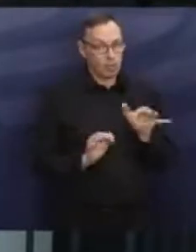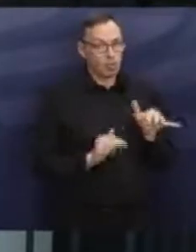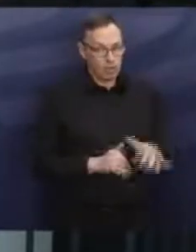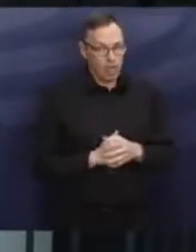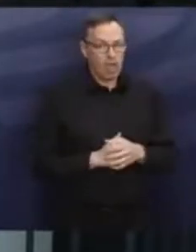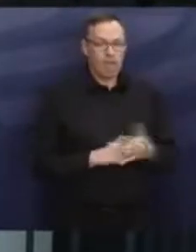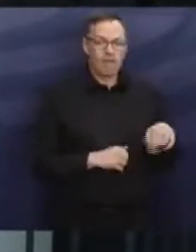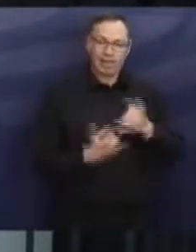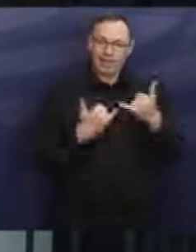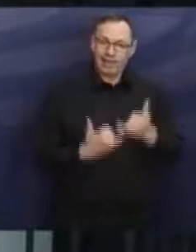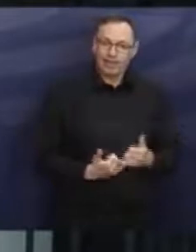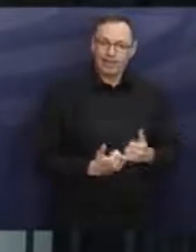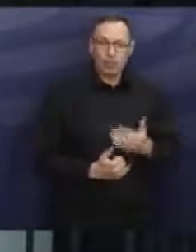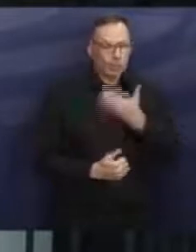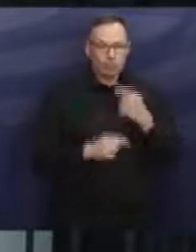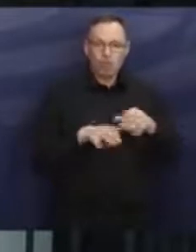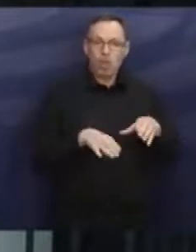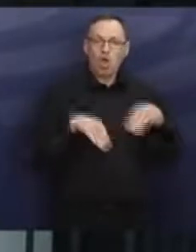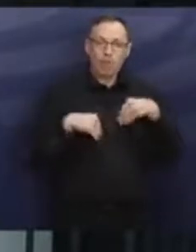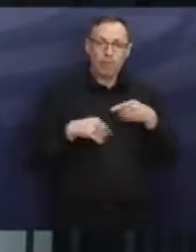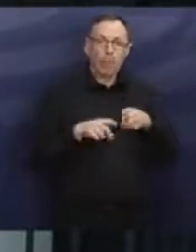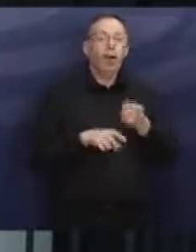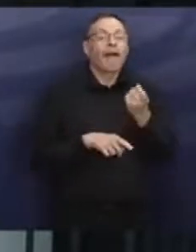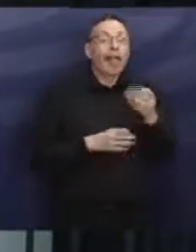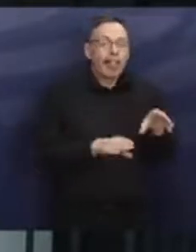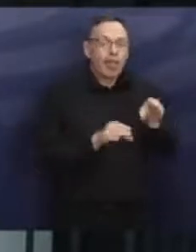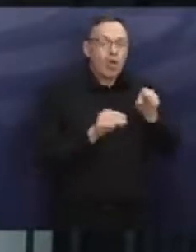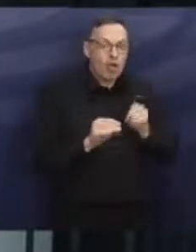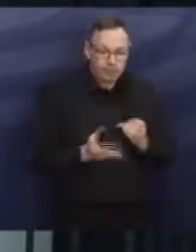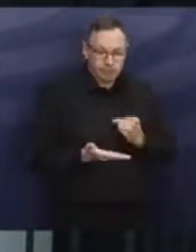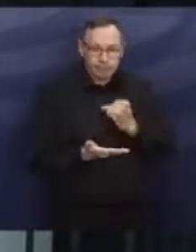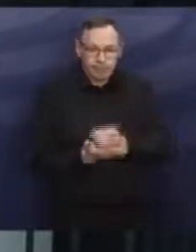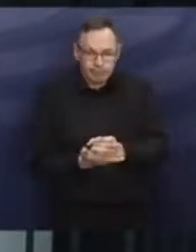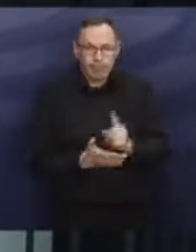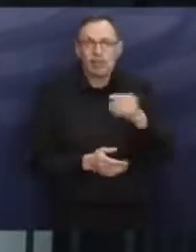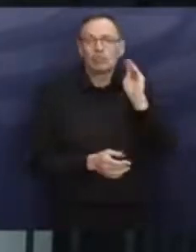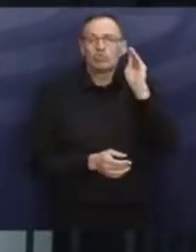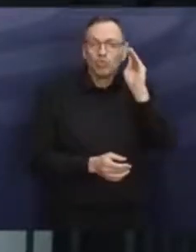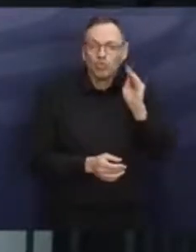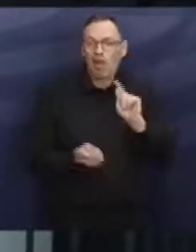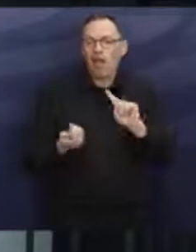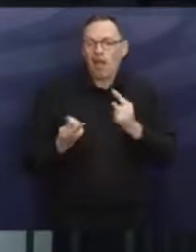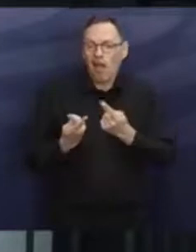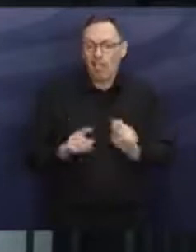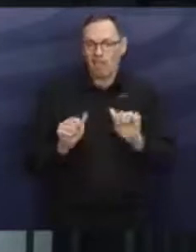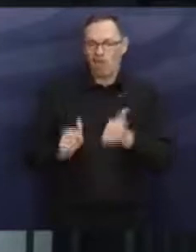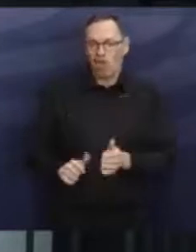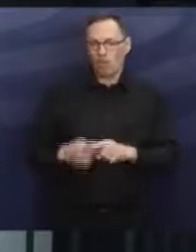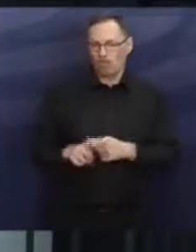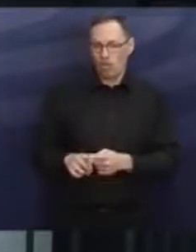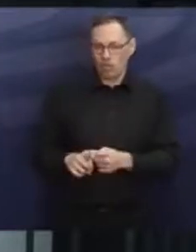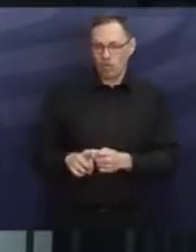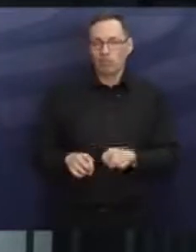Und wenn wir jetzt nicht Schulden aufnehmen im Geld, dann haben wir in der Zukunft andere Formen von Schulden, die wir wahrscheinlich dann